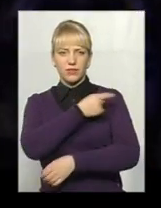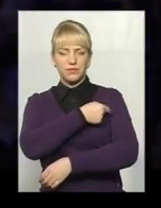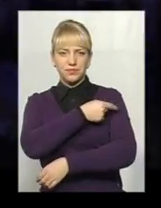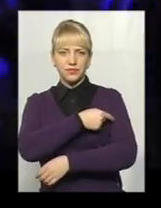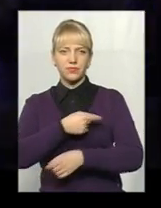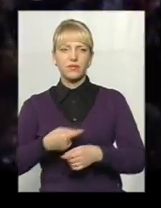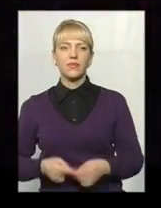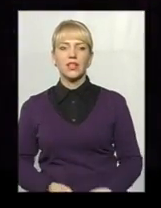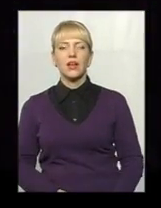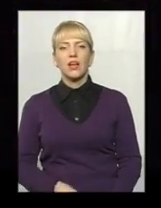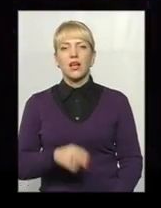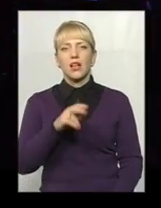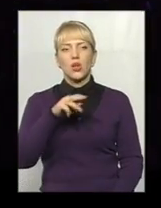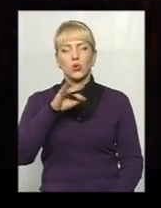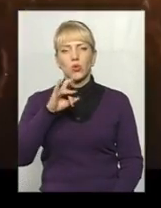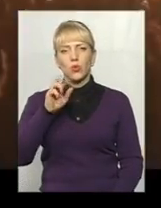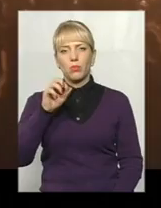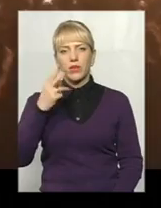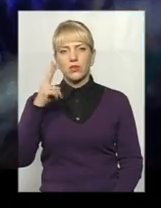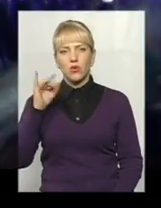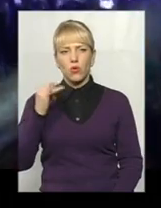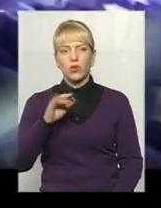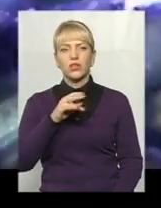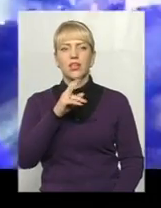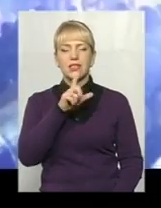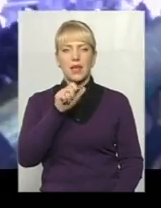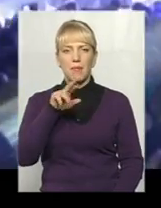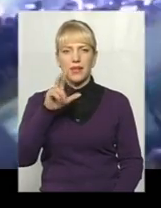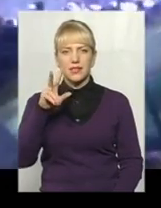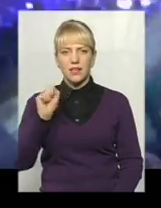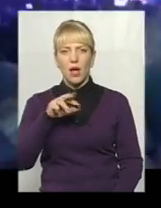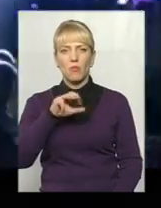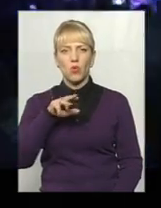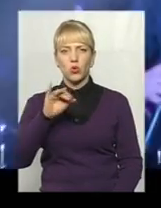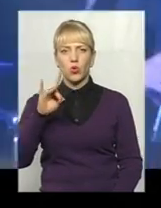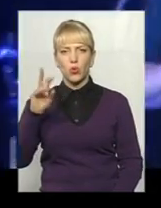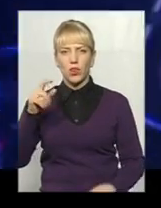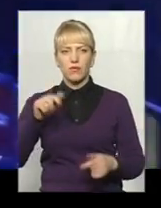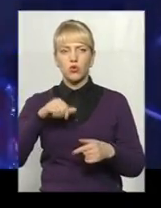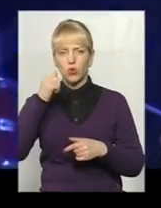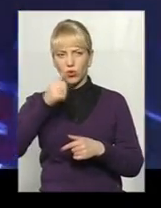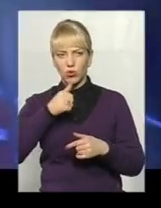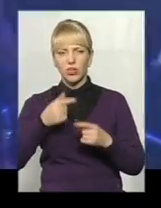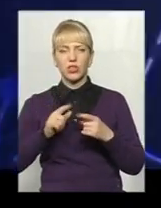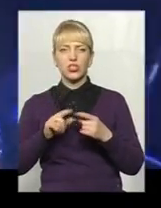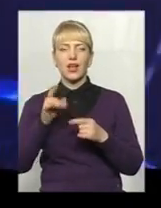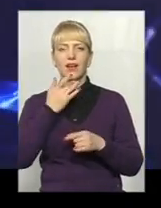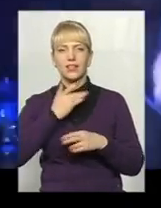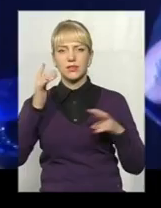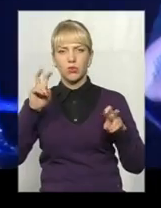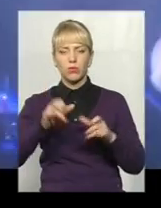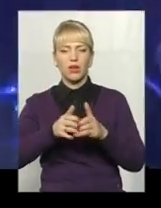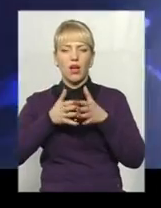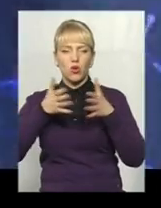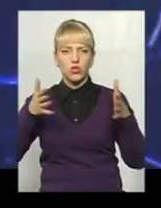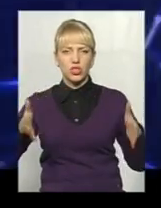Хардкіс, Вів'єн Морт, Трубіцької, вагоноважати, запаска, моторола. Цьогоріч республіка розширила свої музичні та просторові